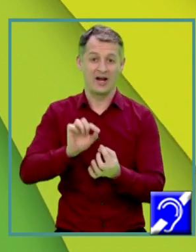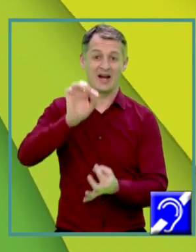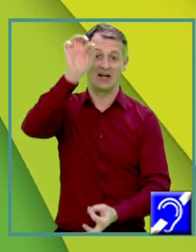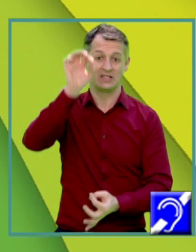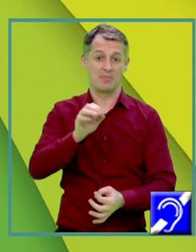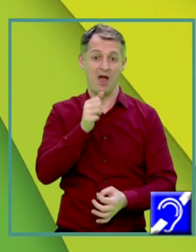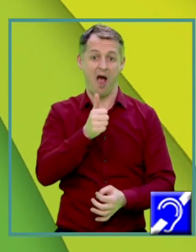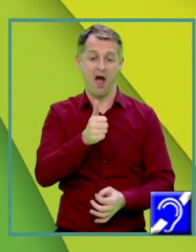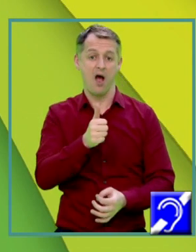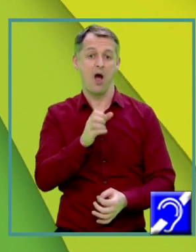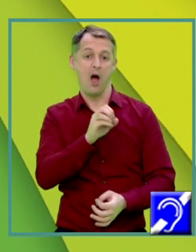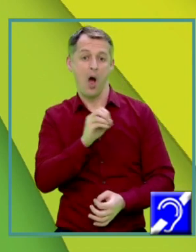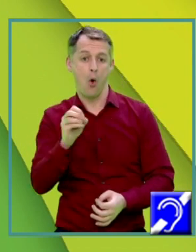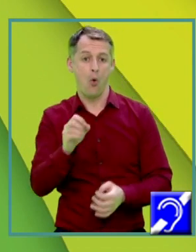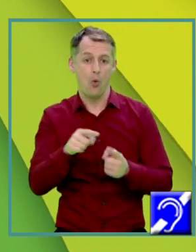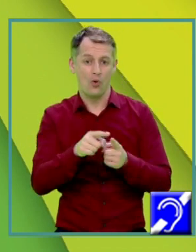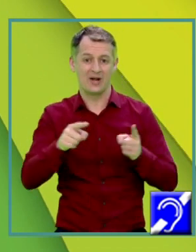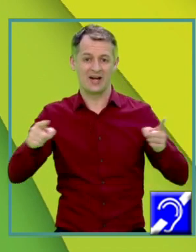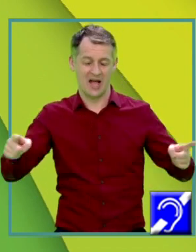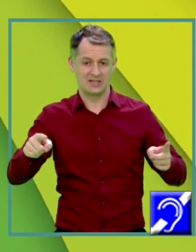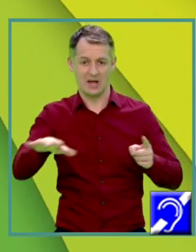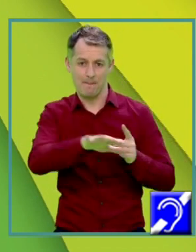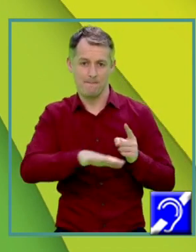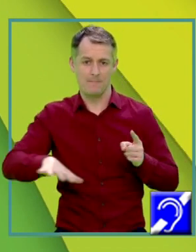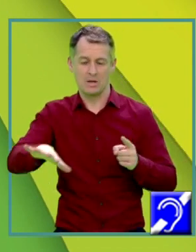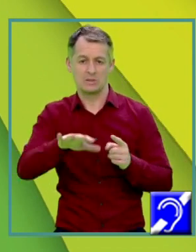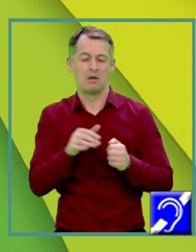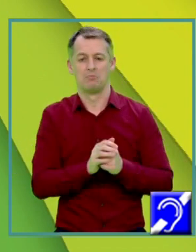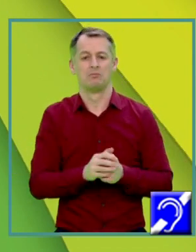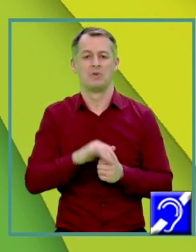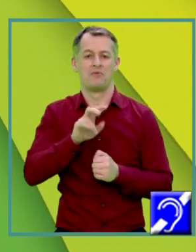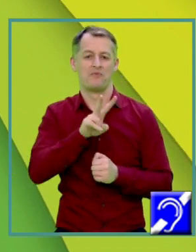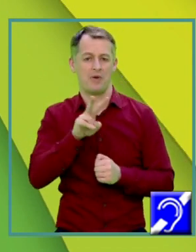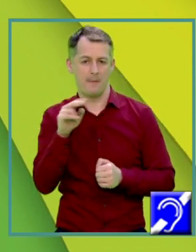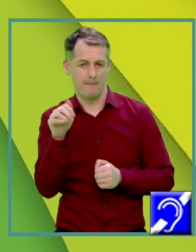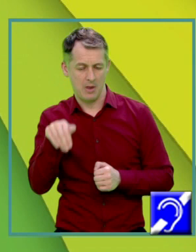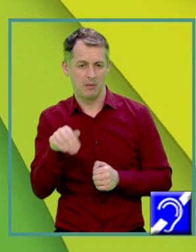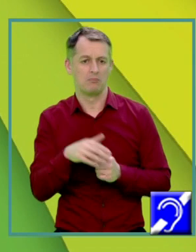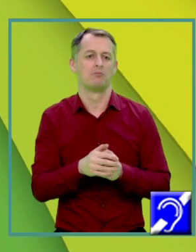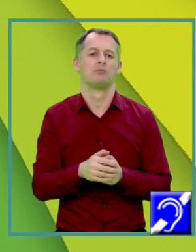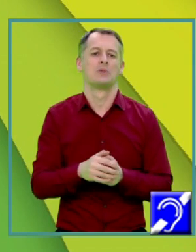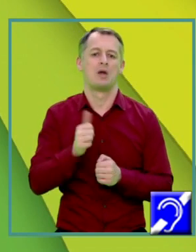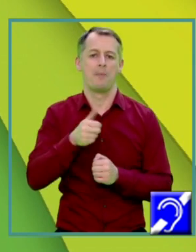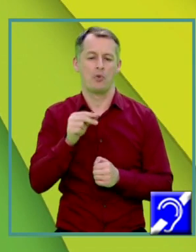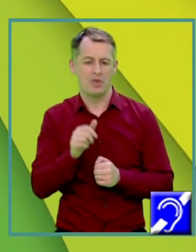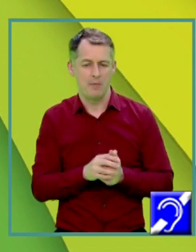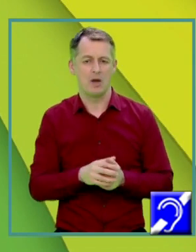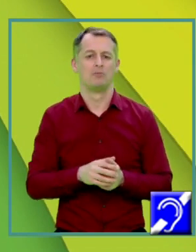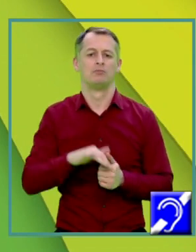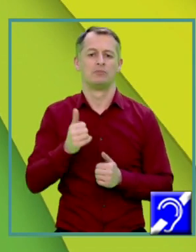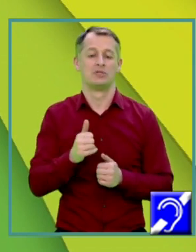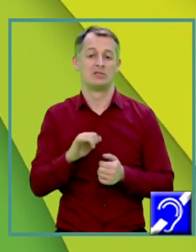AO raza bazei, OM apotema bazei, VM apotema piramidei, VA